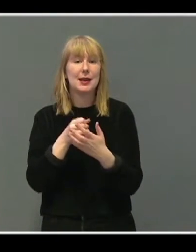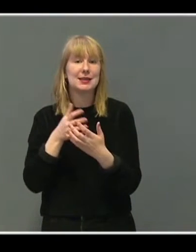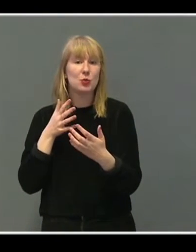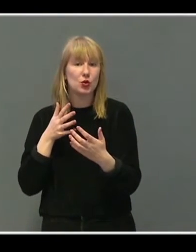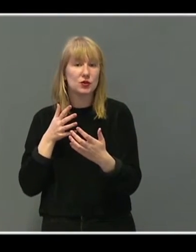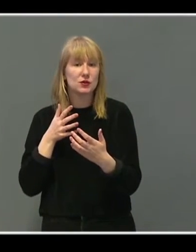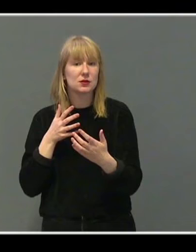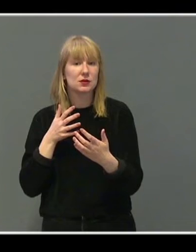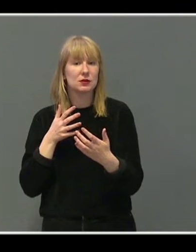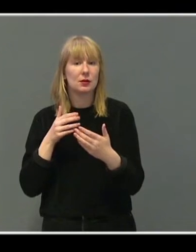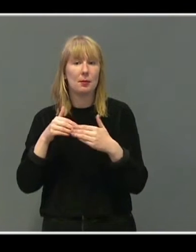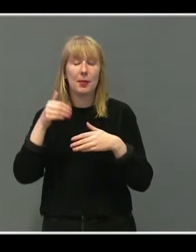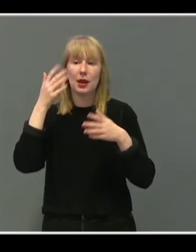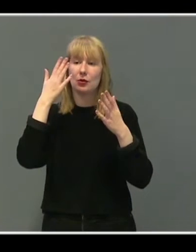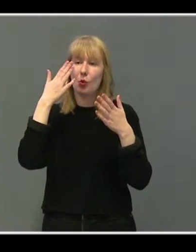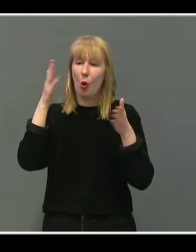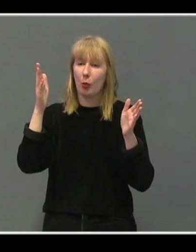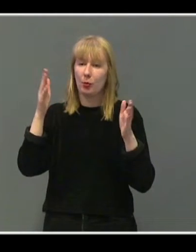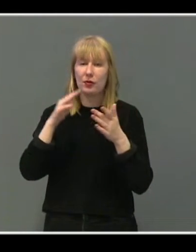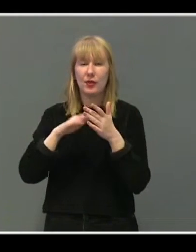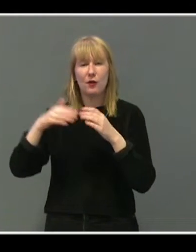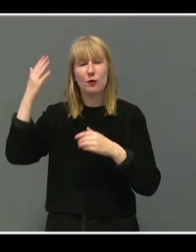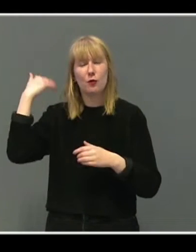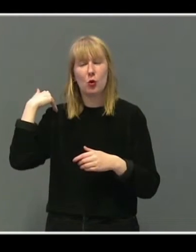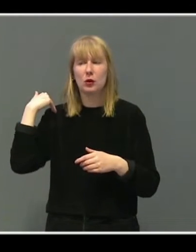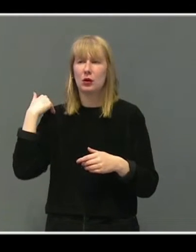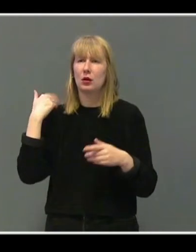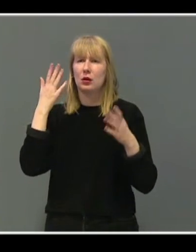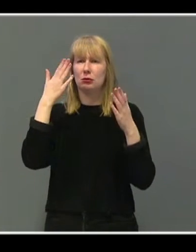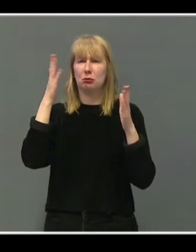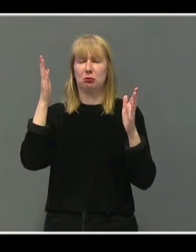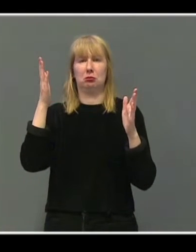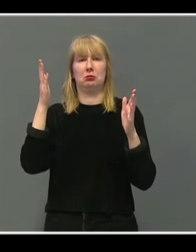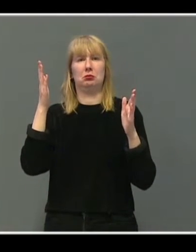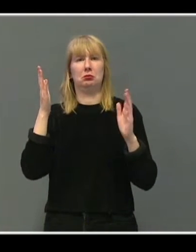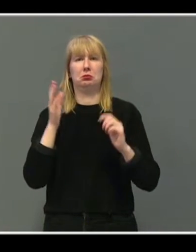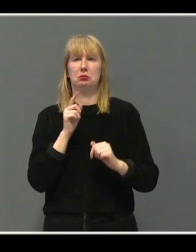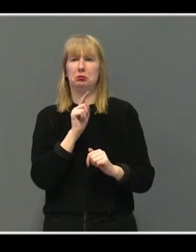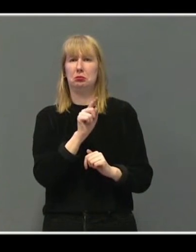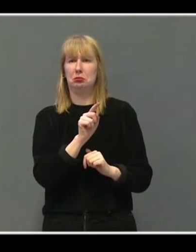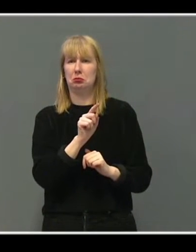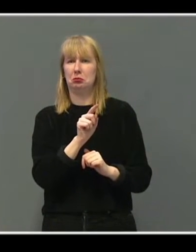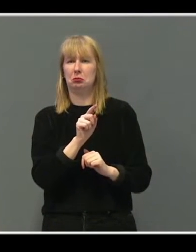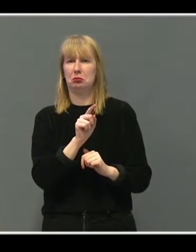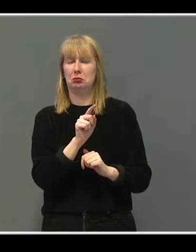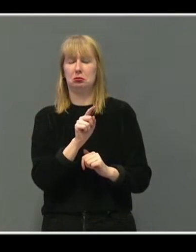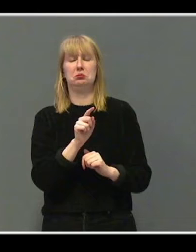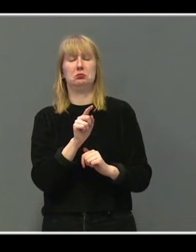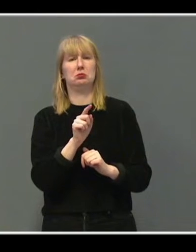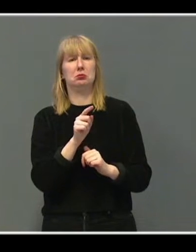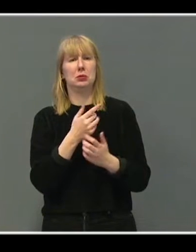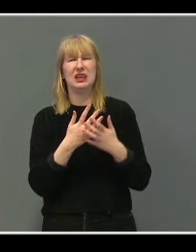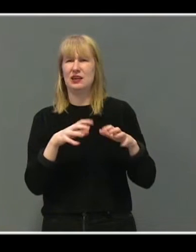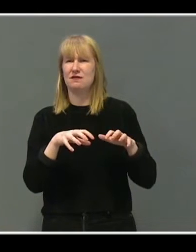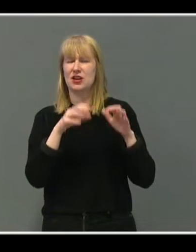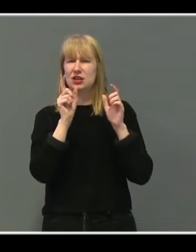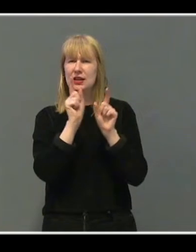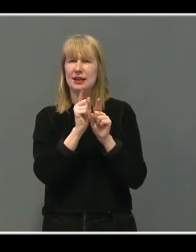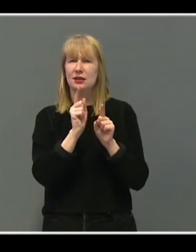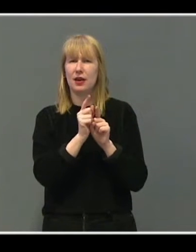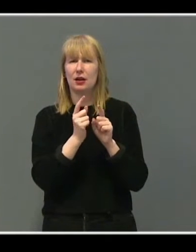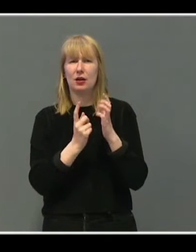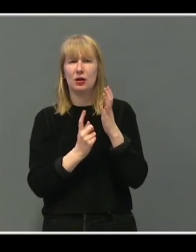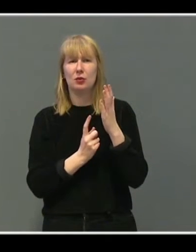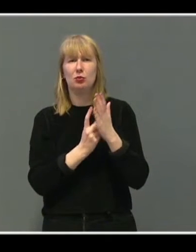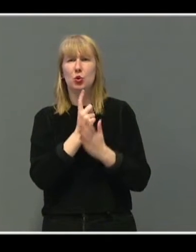må bli mer åpne. for at kanskje ikke dette er så illa likevel. Kanskje dette faktisk er noe som